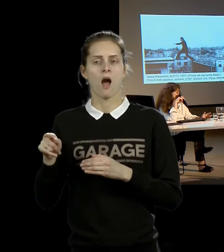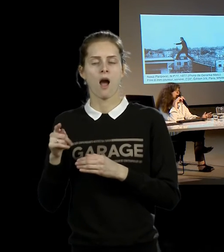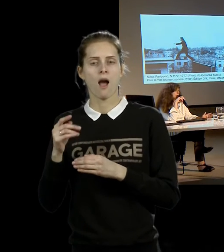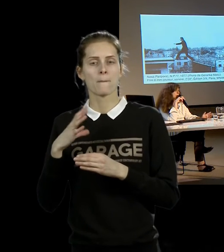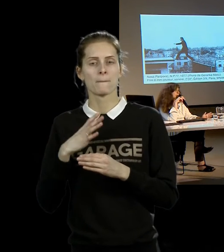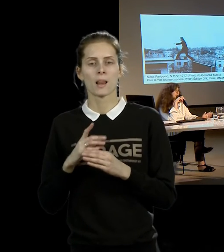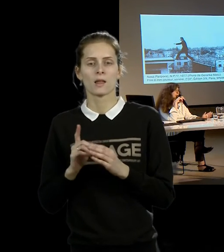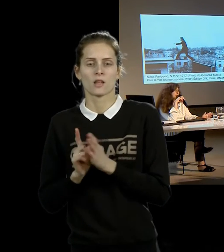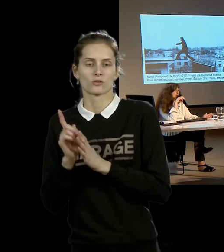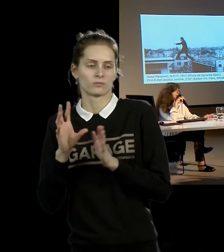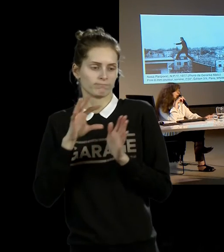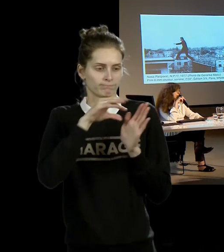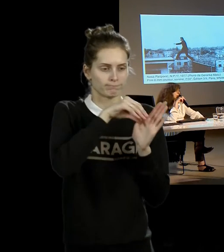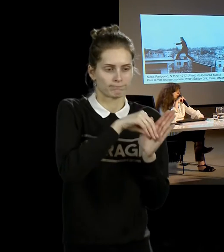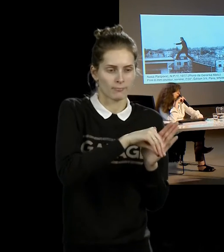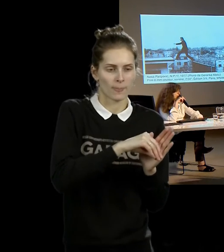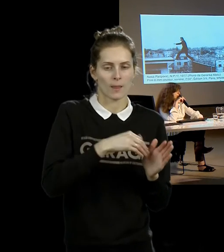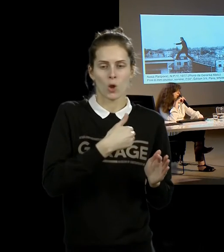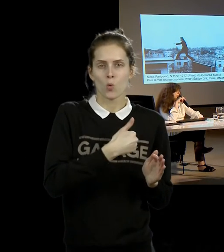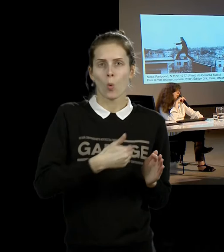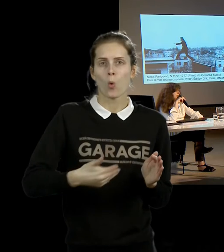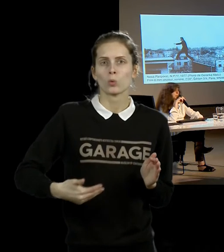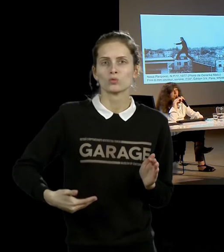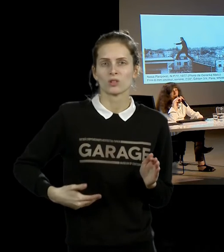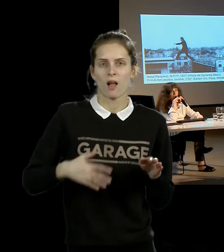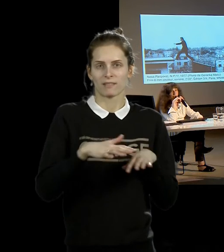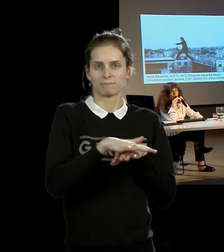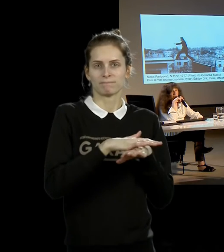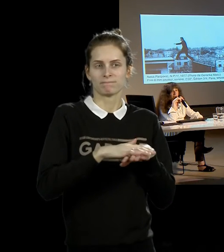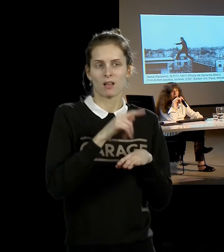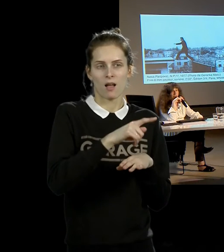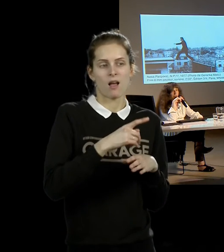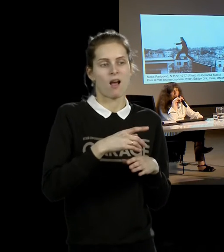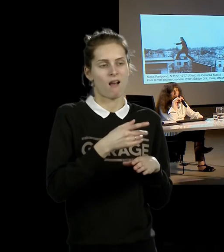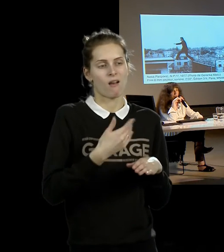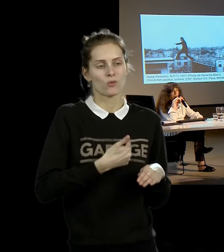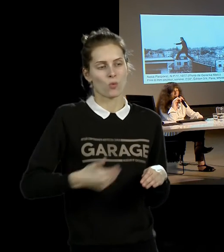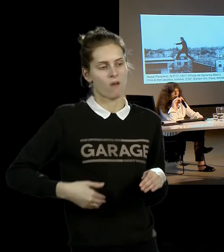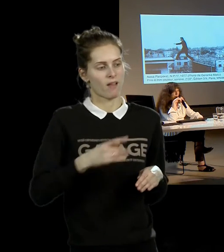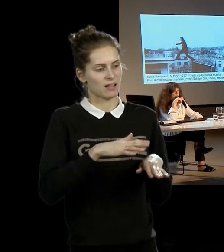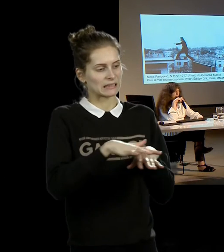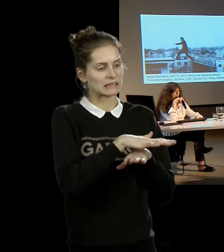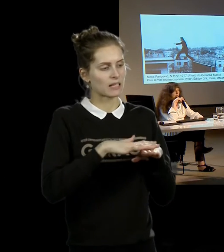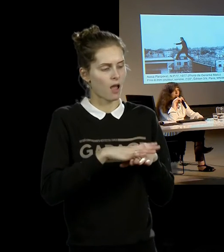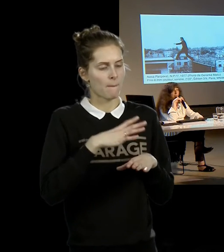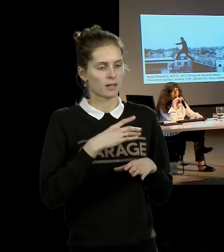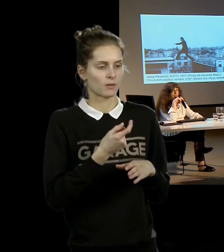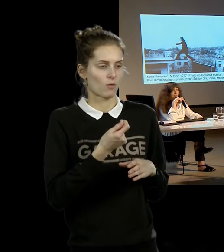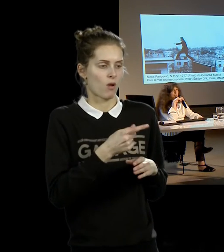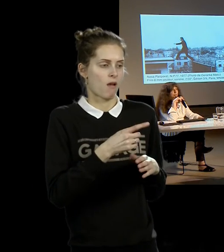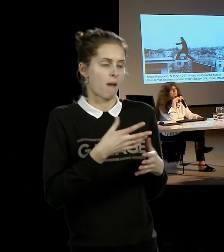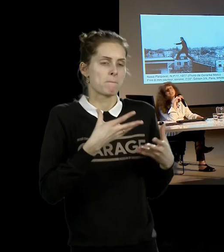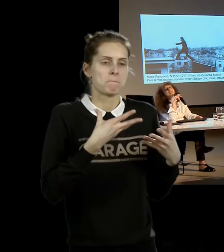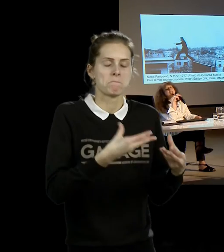в Югославии 70-х годов, которая была гораздо более мягкой страной, чем Советский Союз того времени, более открытой